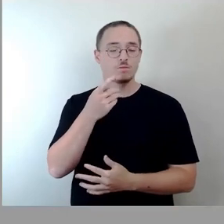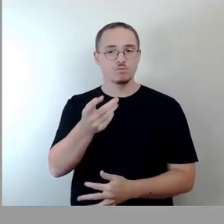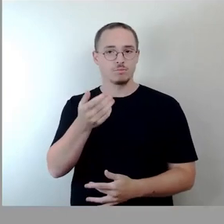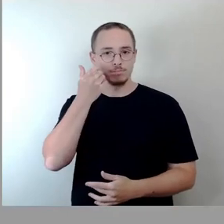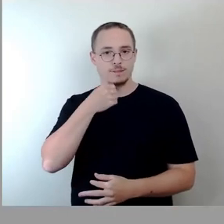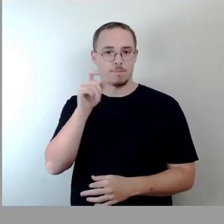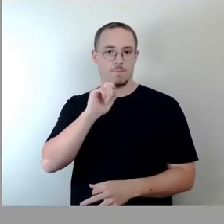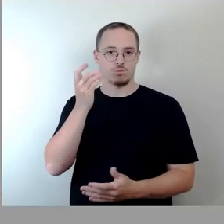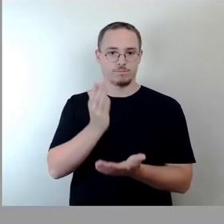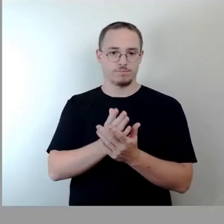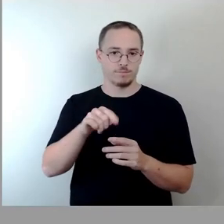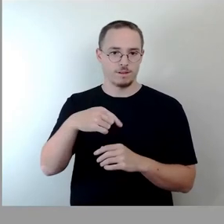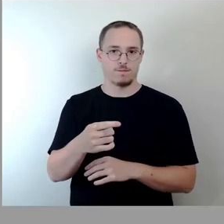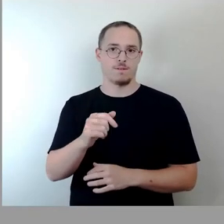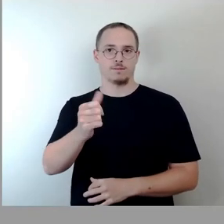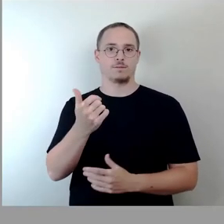Stimmzeichen.